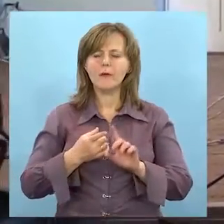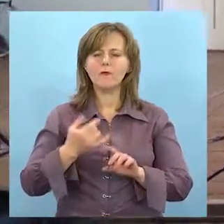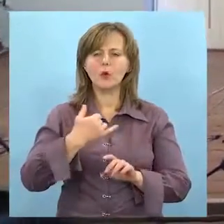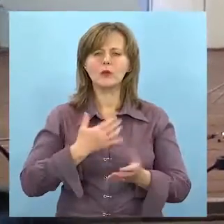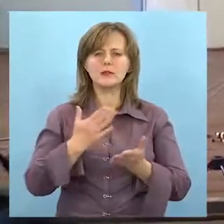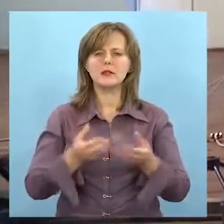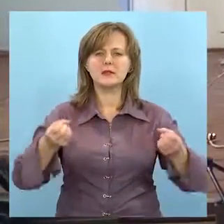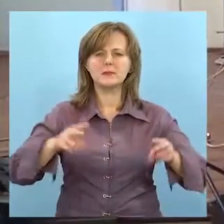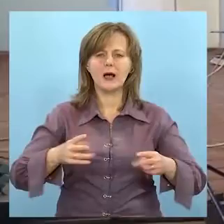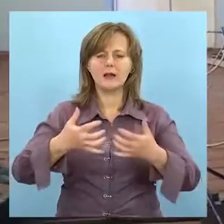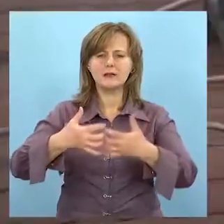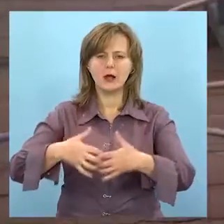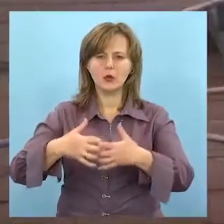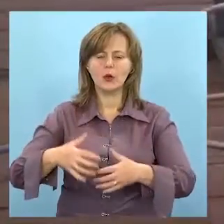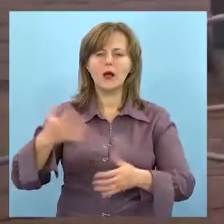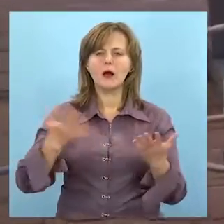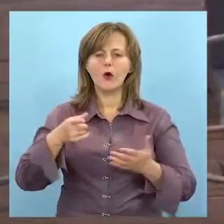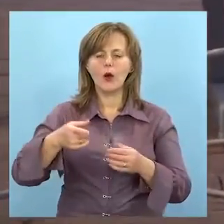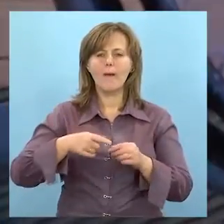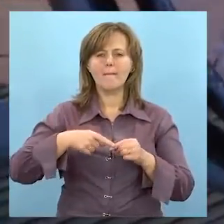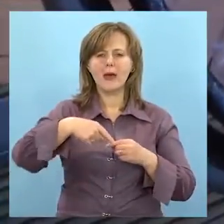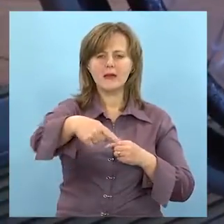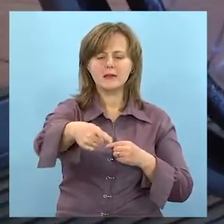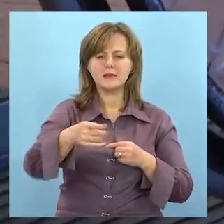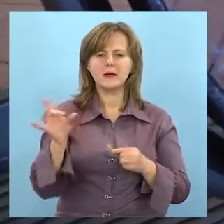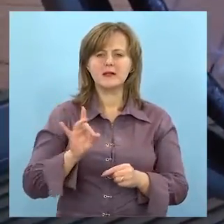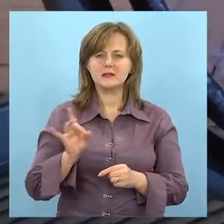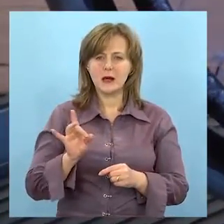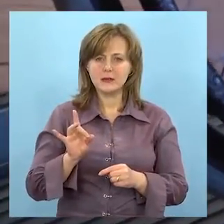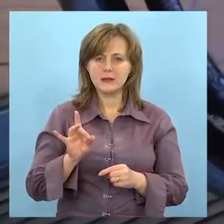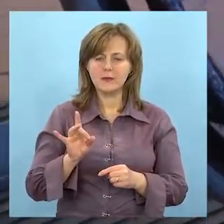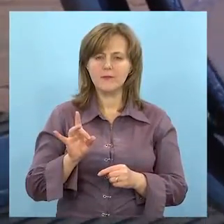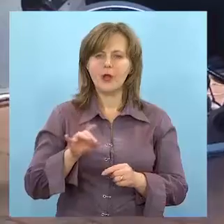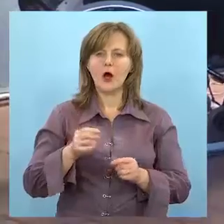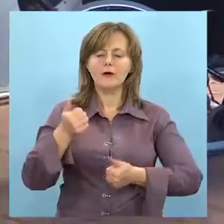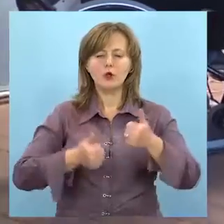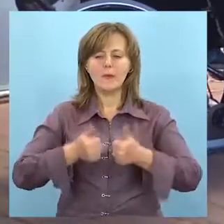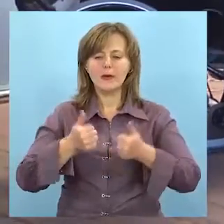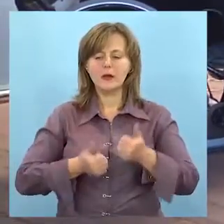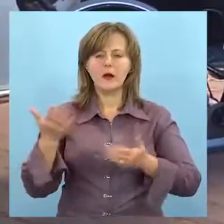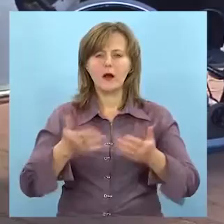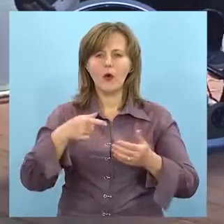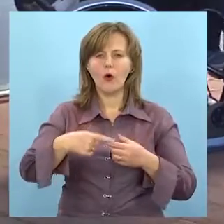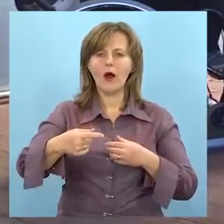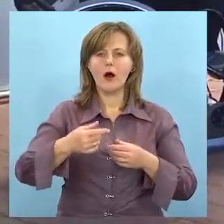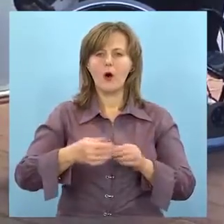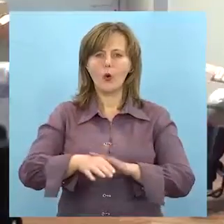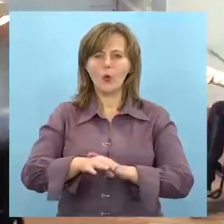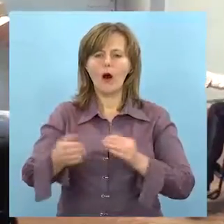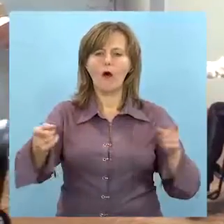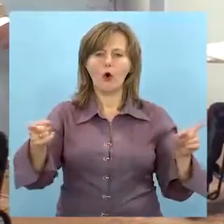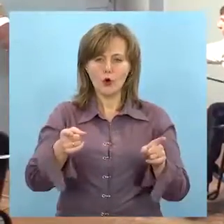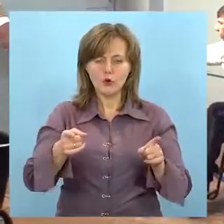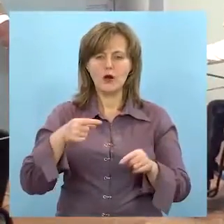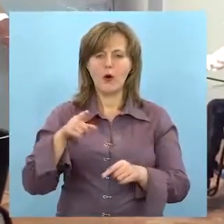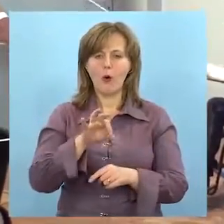колясочника, во-первых, у нас є вот такий специальний станок, на котором меряється дистанція. Дистанція выбирається по руці, у соперника, у якого